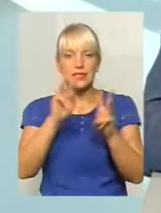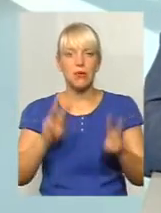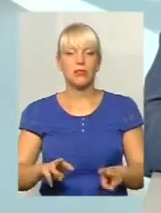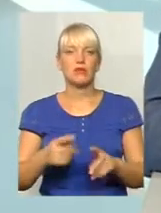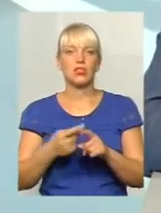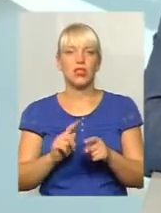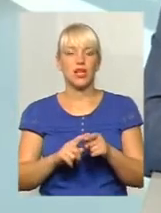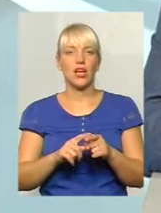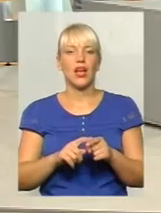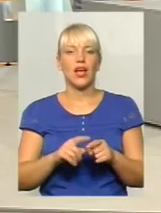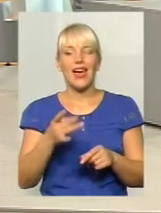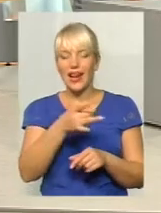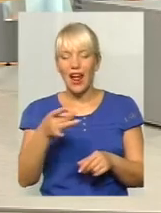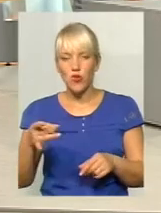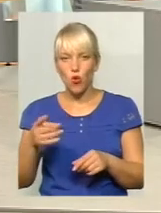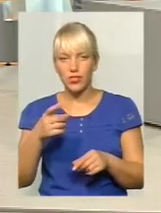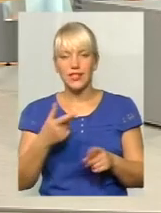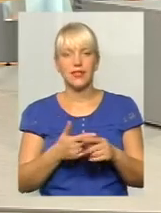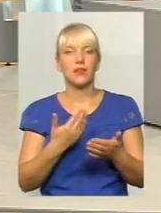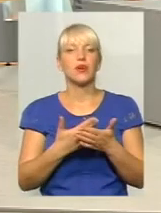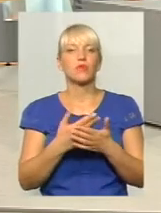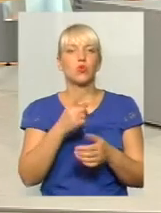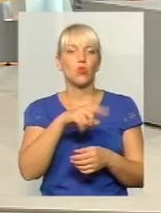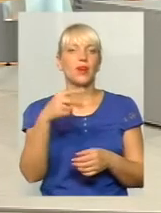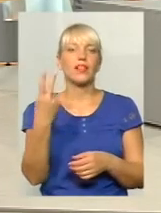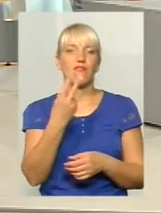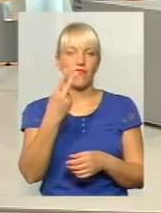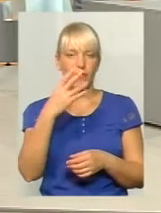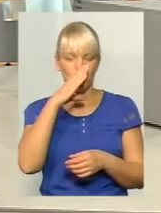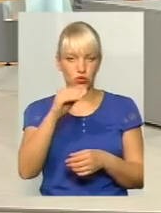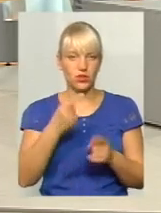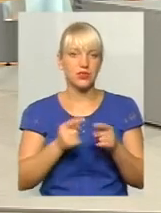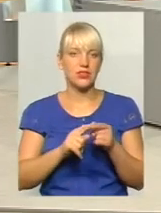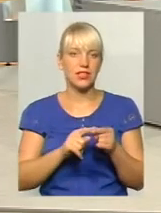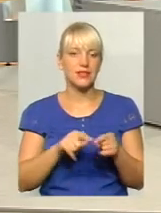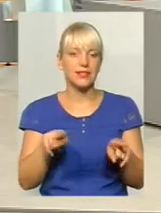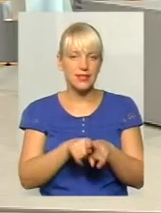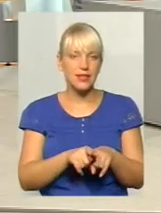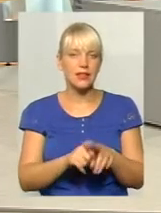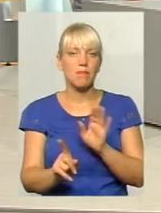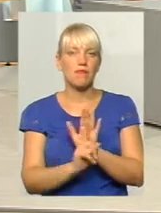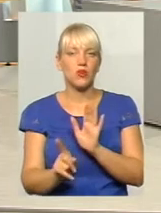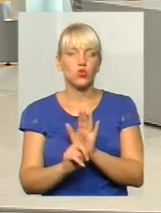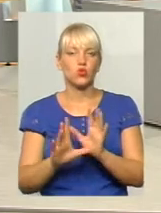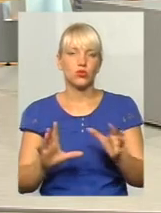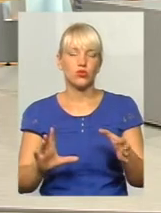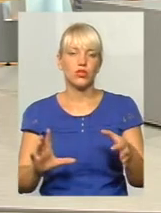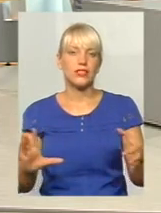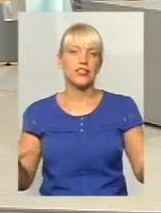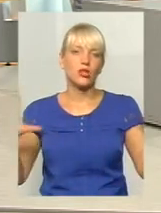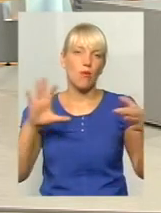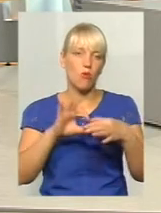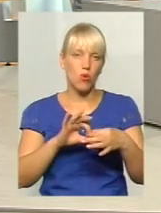двойка, до речі, щоб було затронуто. Маршрут двойка – це один із таких маршрутів, який сполучає два великих